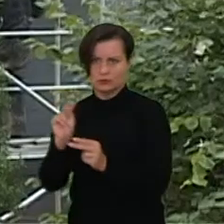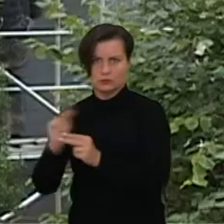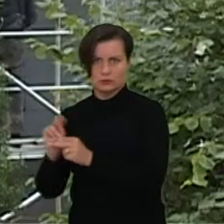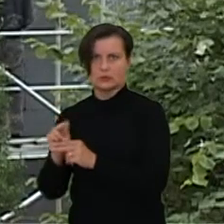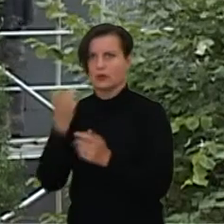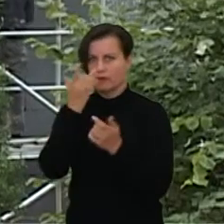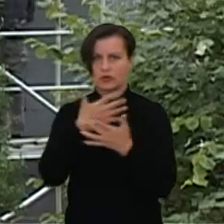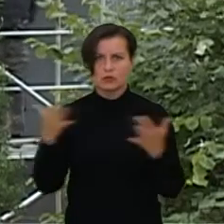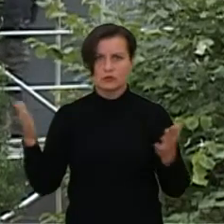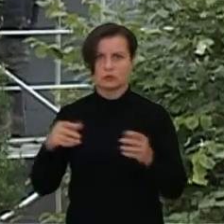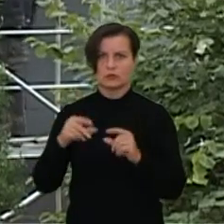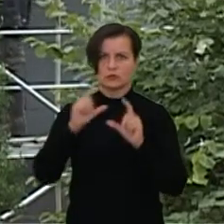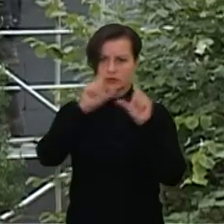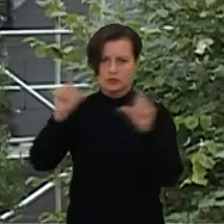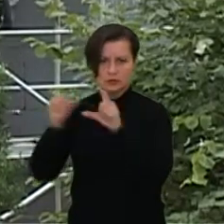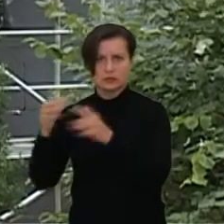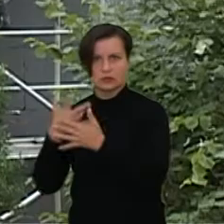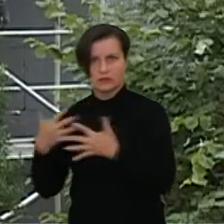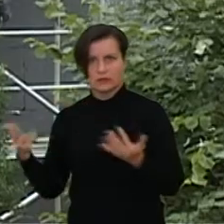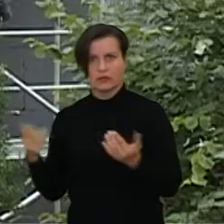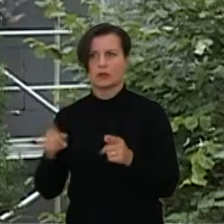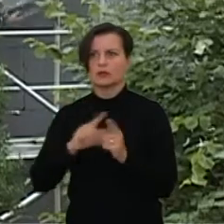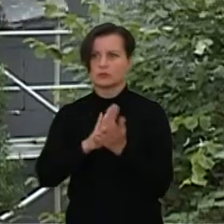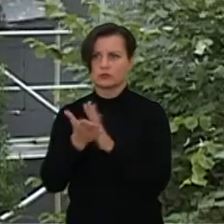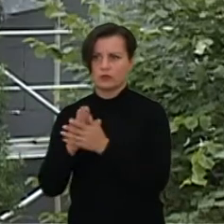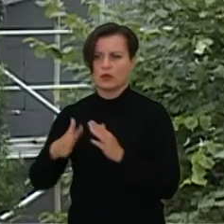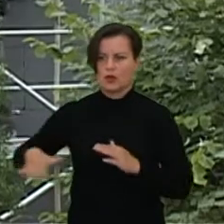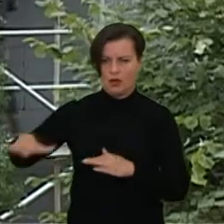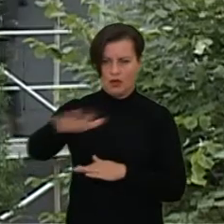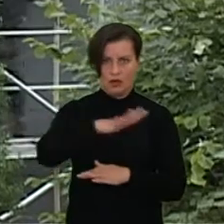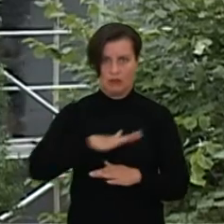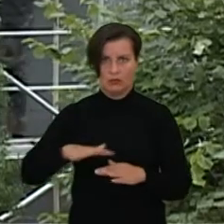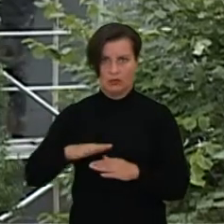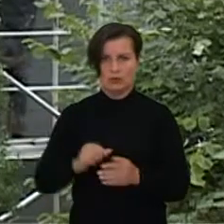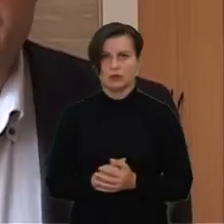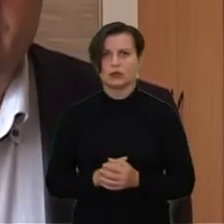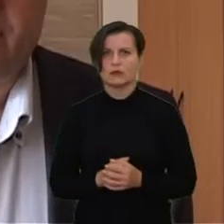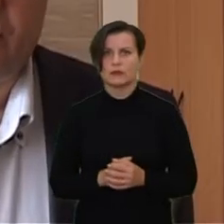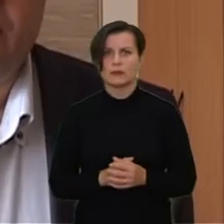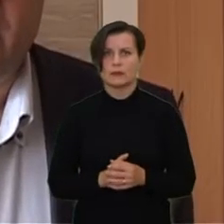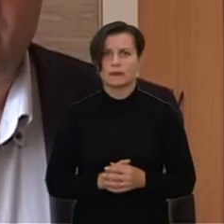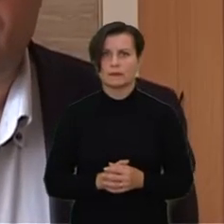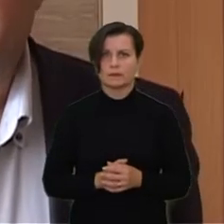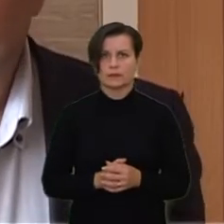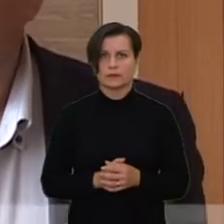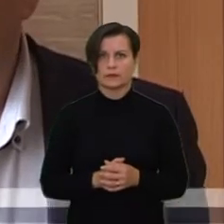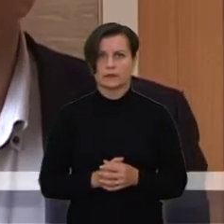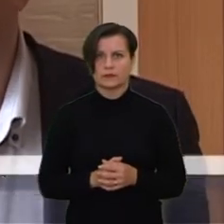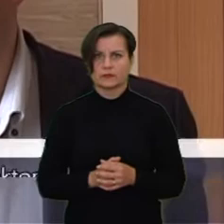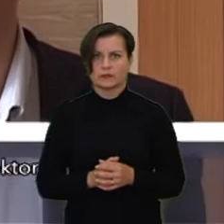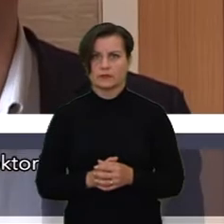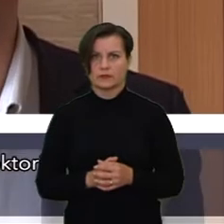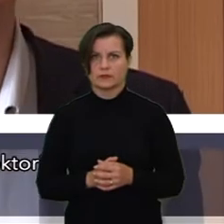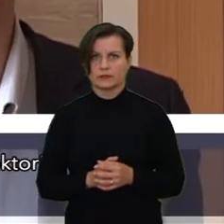bet ir viešuosius pastatus, infrastruktūros objektus, sutvarkant gyvenamąją aplinką. Vienas iš numatomų